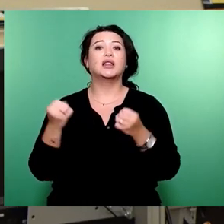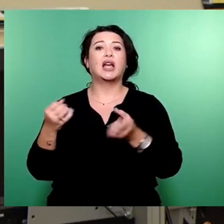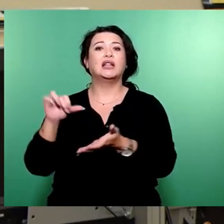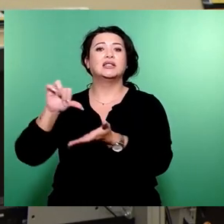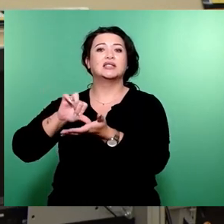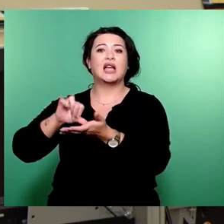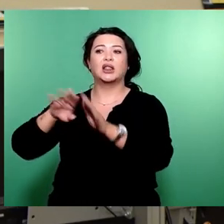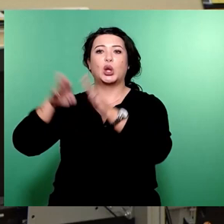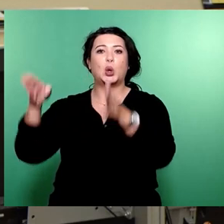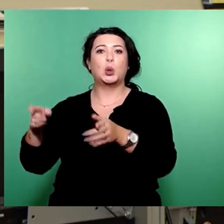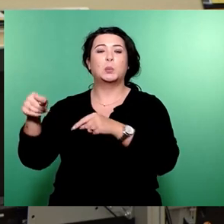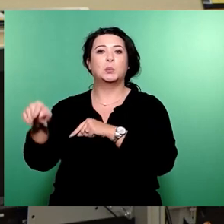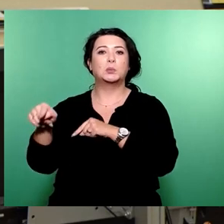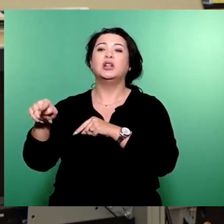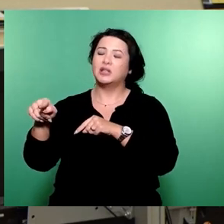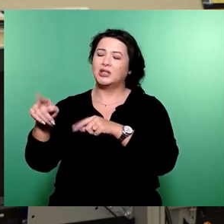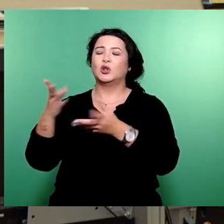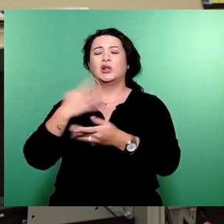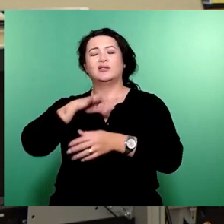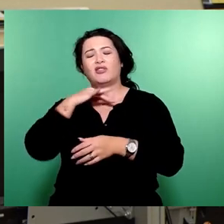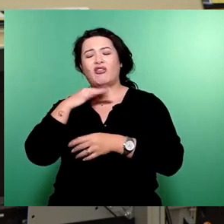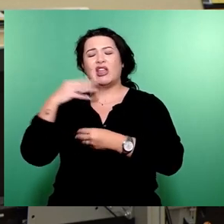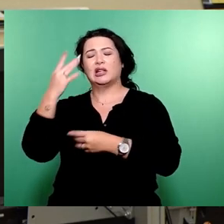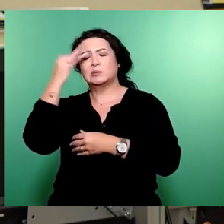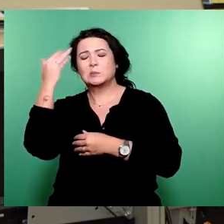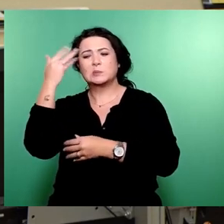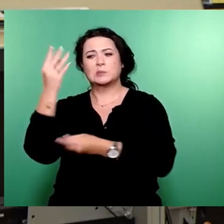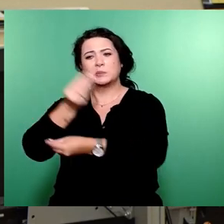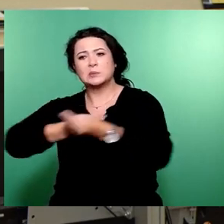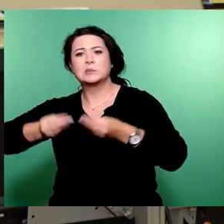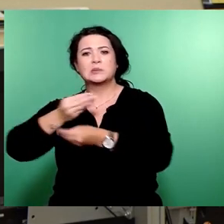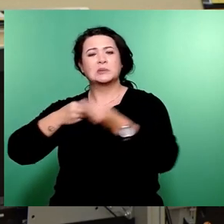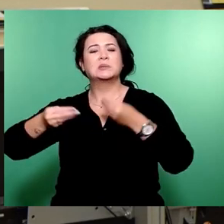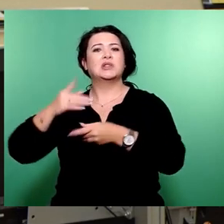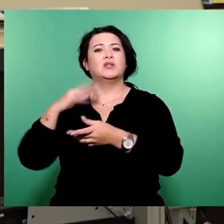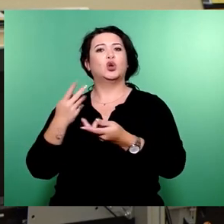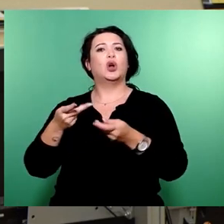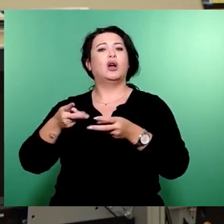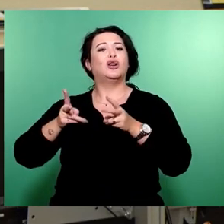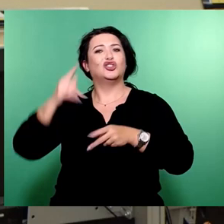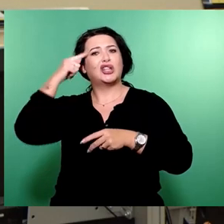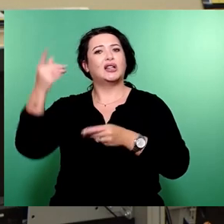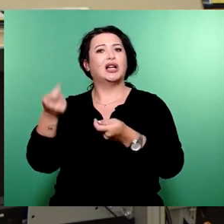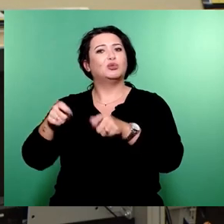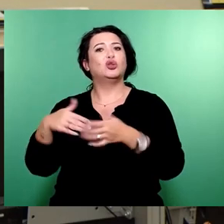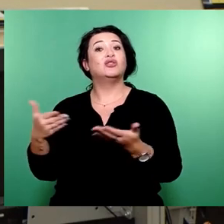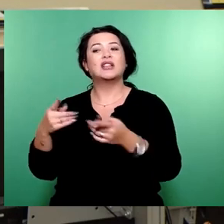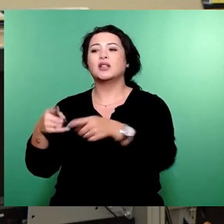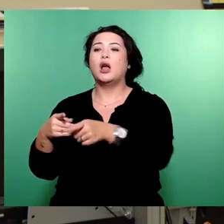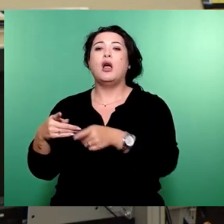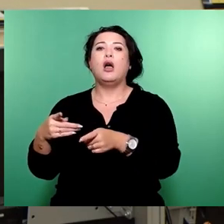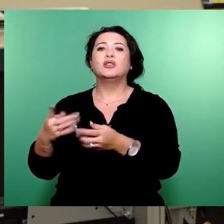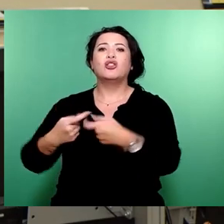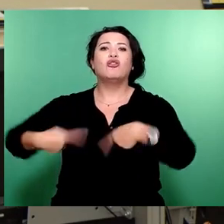sehr intensiv befasst. Wir haben sogar einen einstimmigen Stadtratsbeschluss gefasst, dass wir diesen Verein nicht im Regen stehen lassen. Bin ich sehr